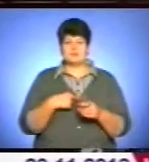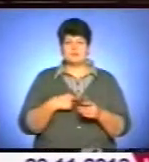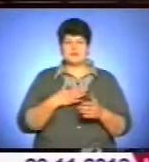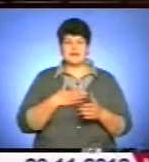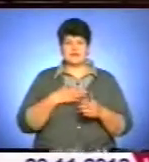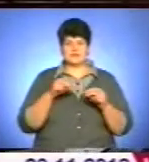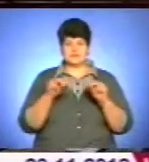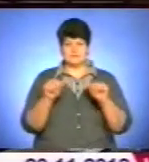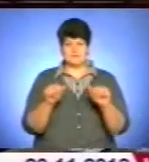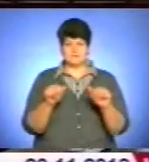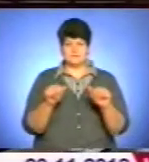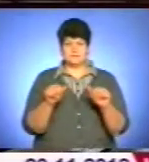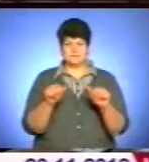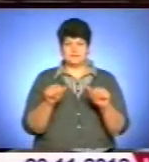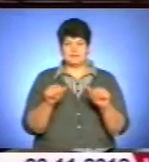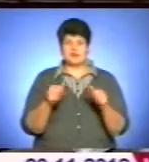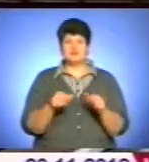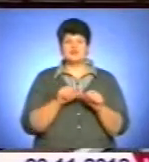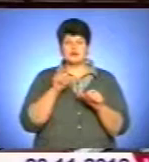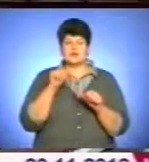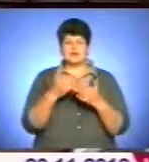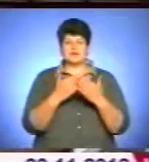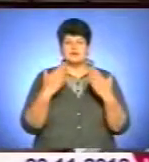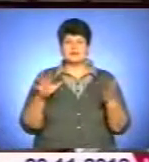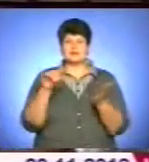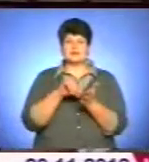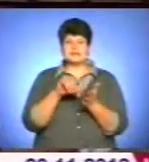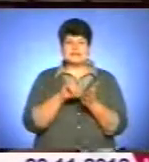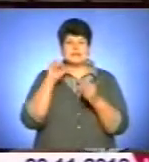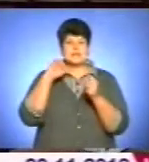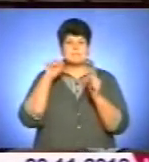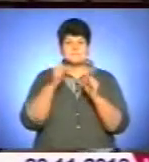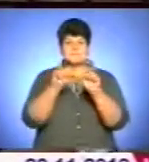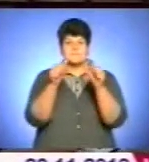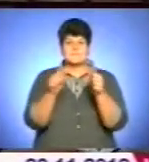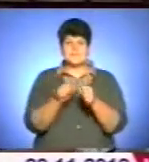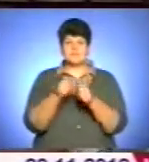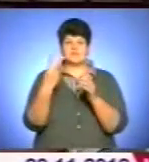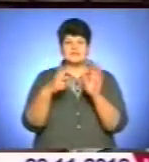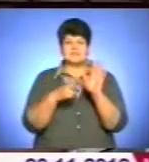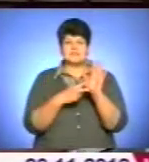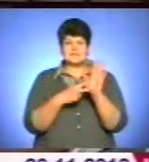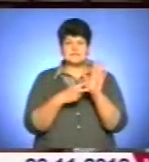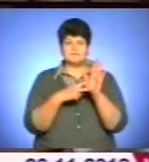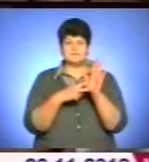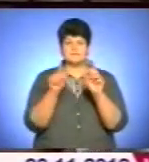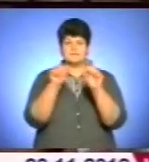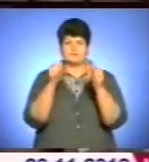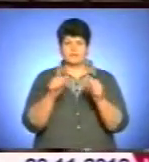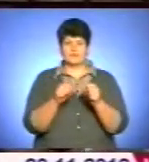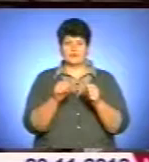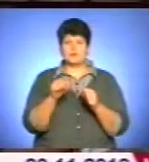землі. Зокрема, на виставці в Луврі будуть представлені пам'ятки 27 творівця, зокрема, з